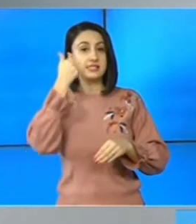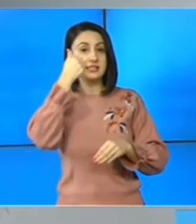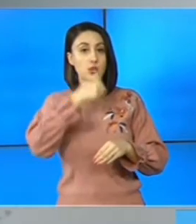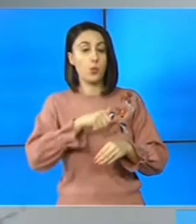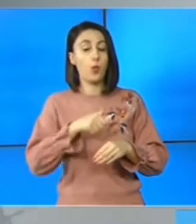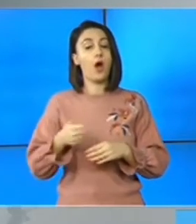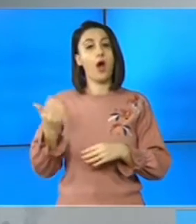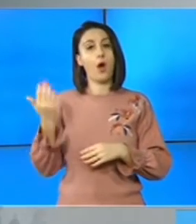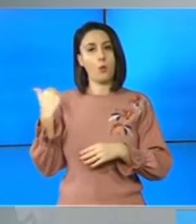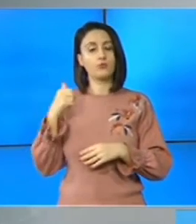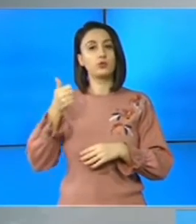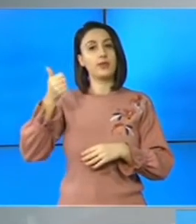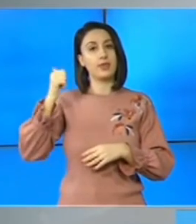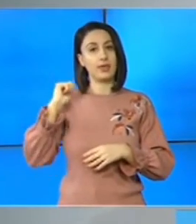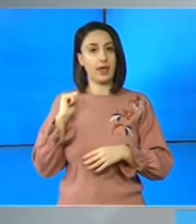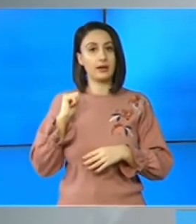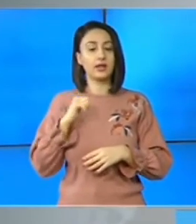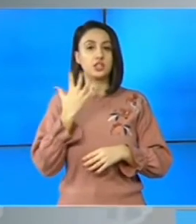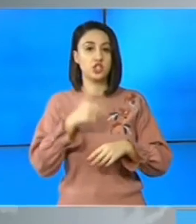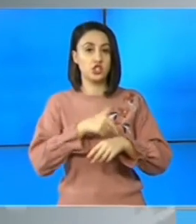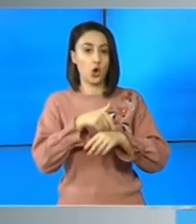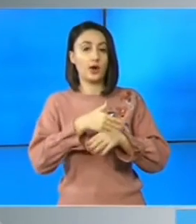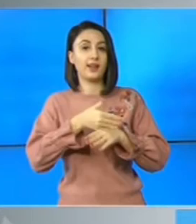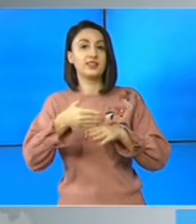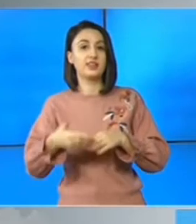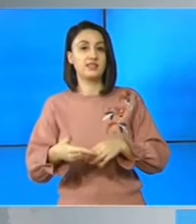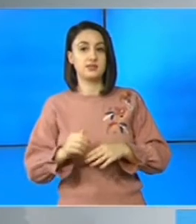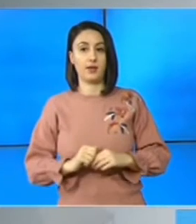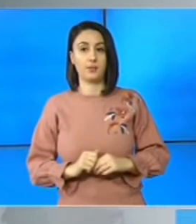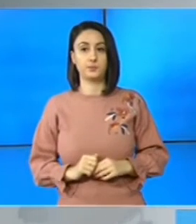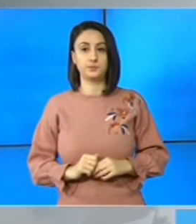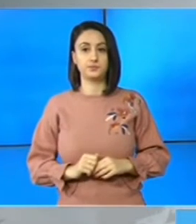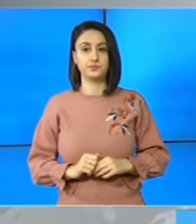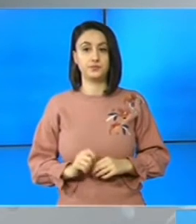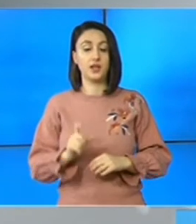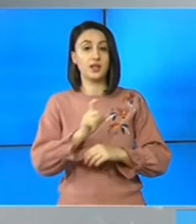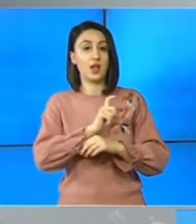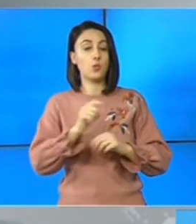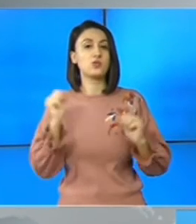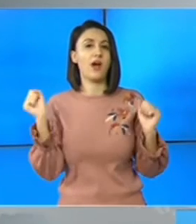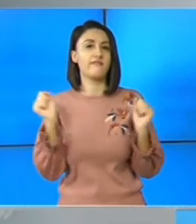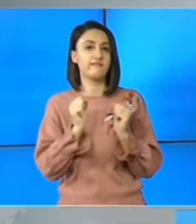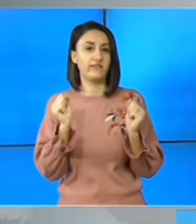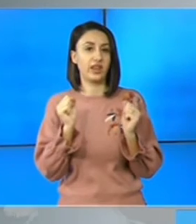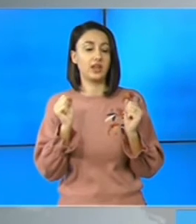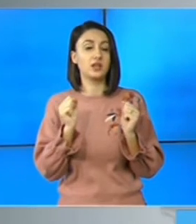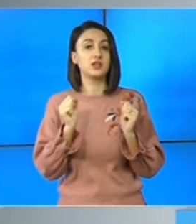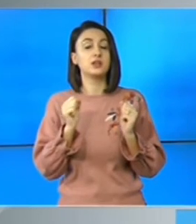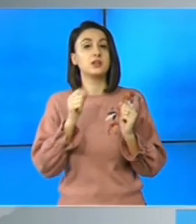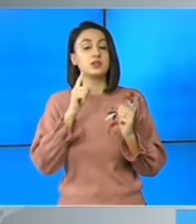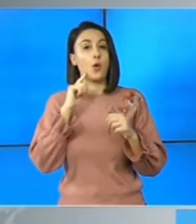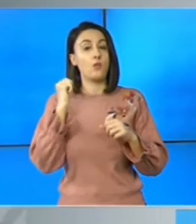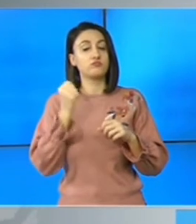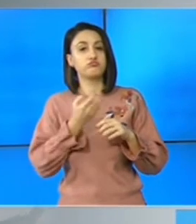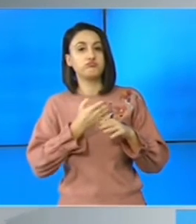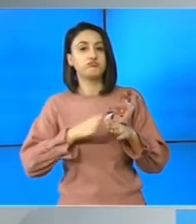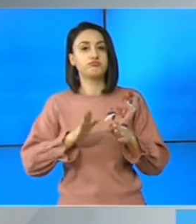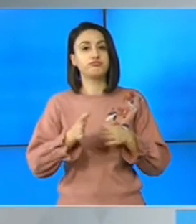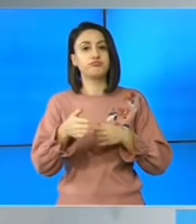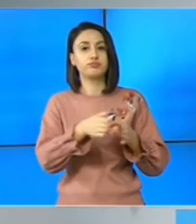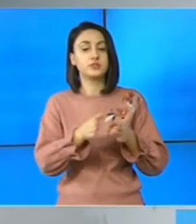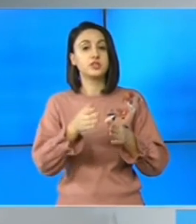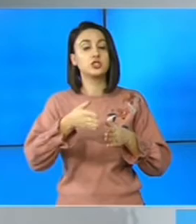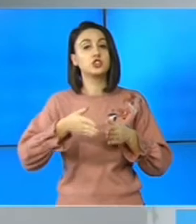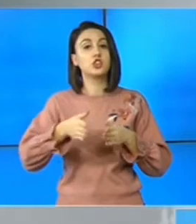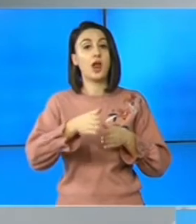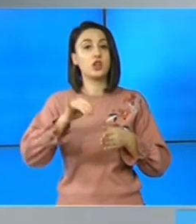au avut și 5 ore de întârziere. Din cauza frigului s-au deformat șinele și s